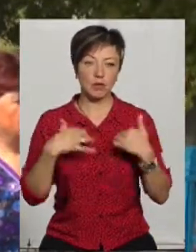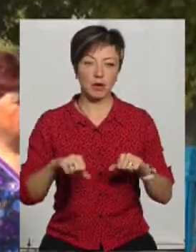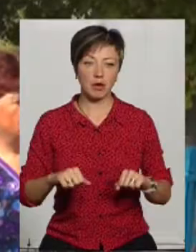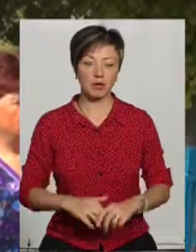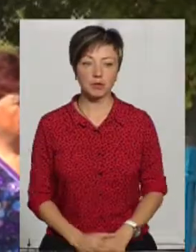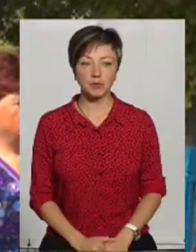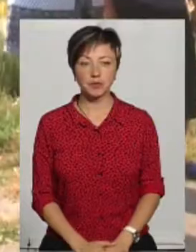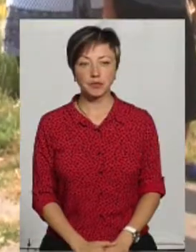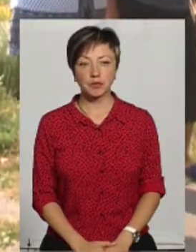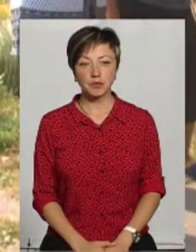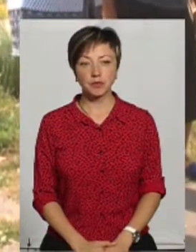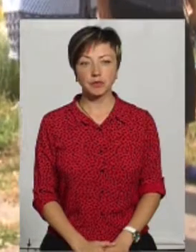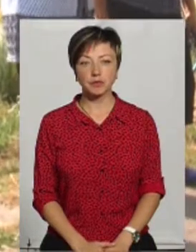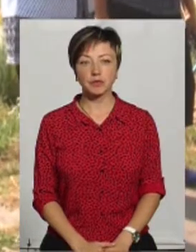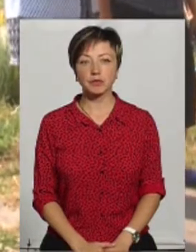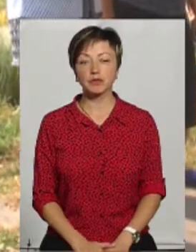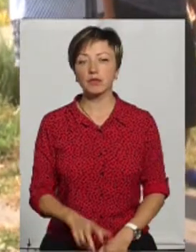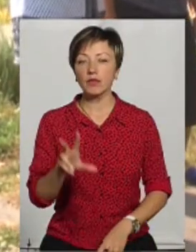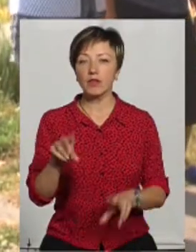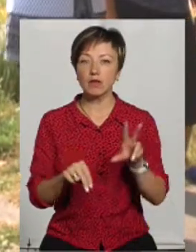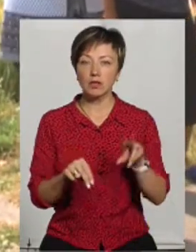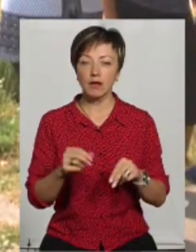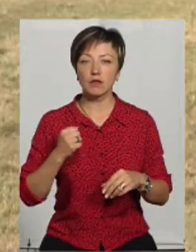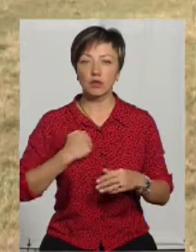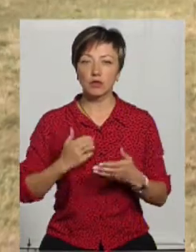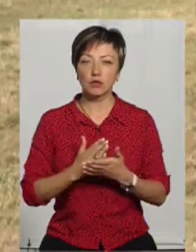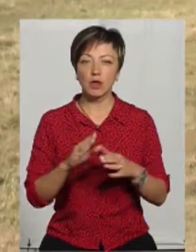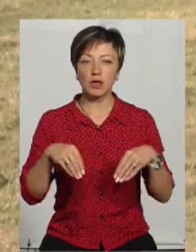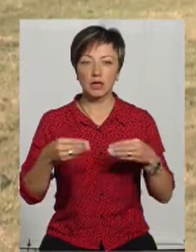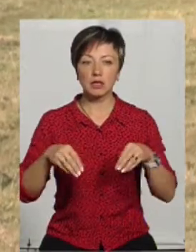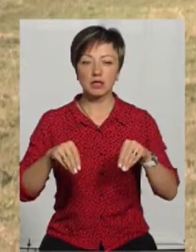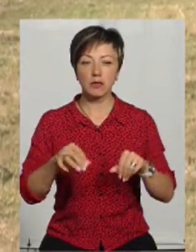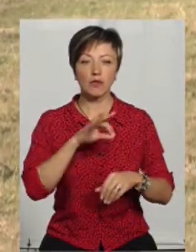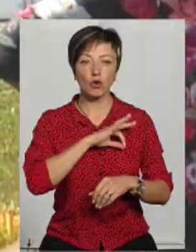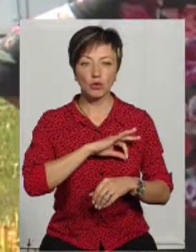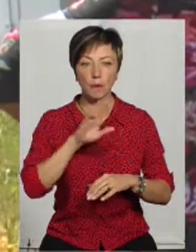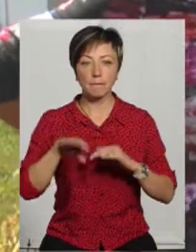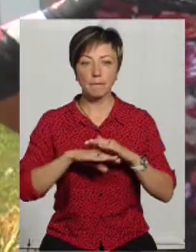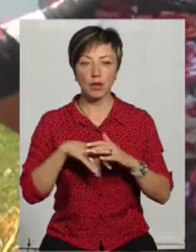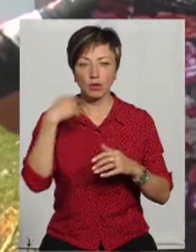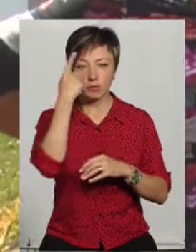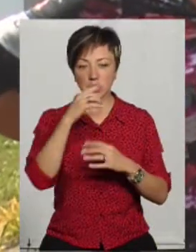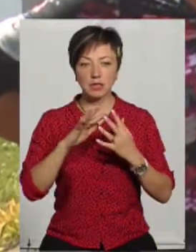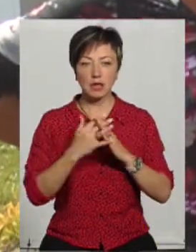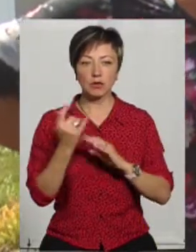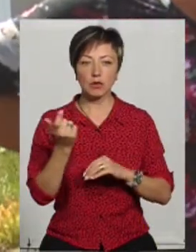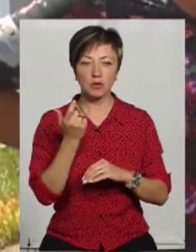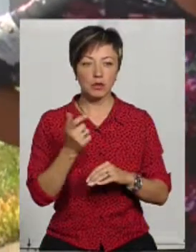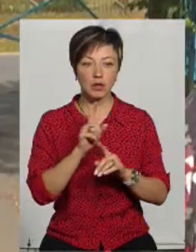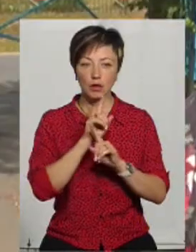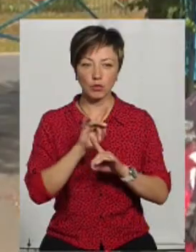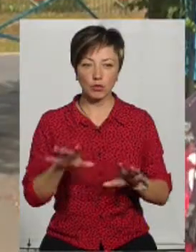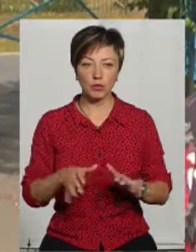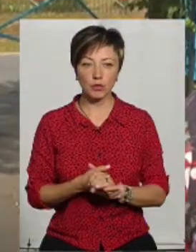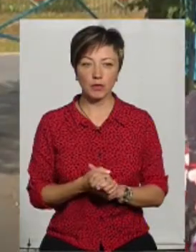цю землю. Лариса Гуцав вважає, військовослужбовці, котрим надали землю, використовувати її під особисте селянське господарство не будуть.